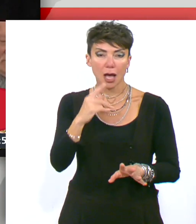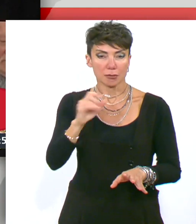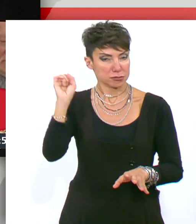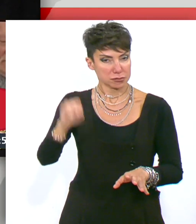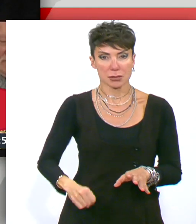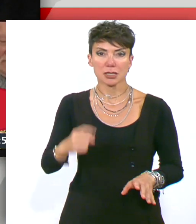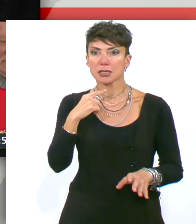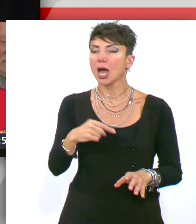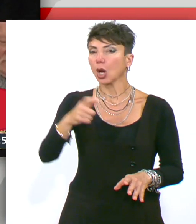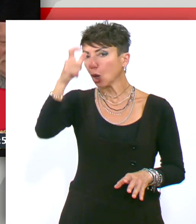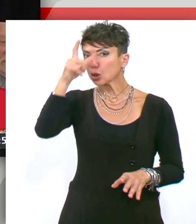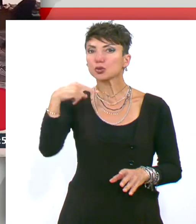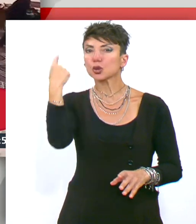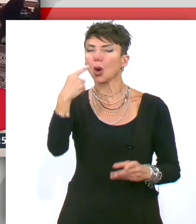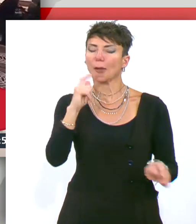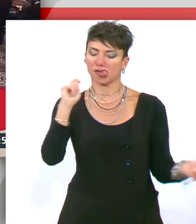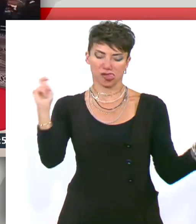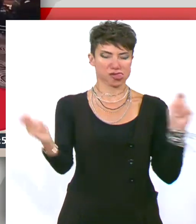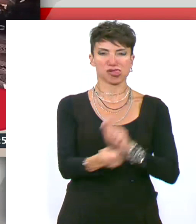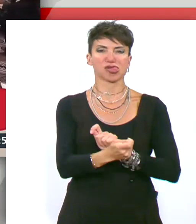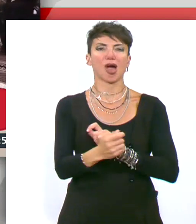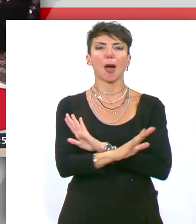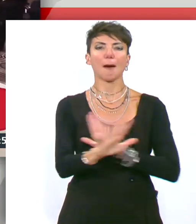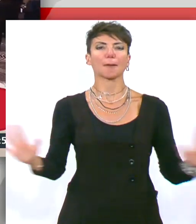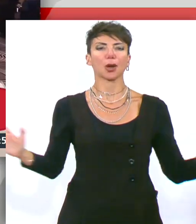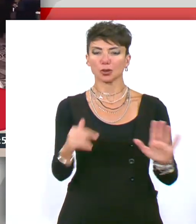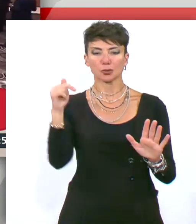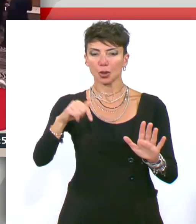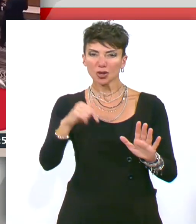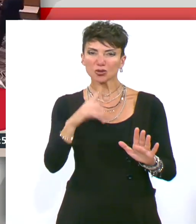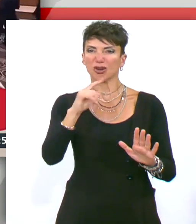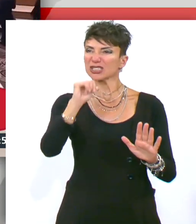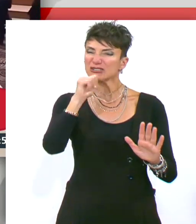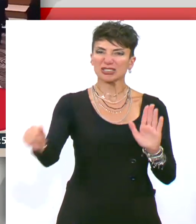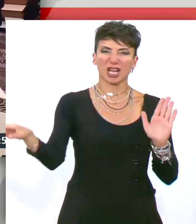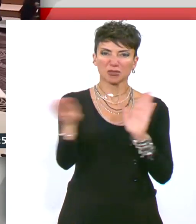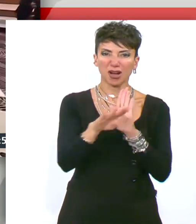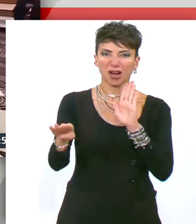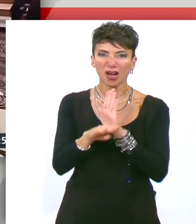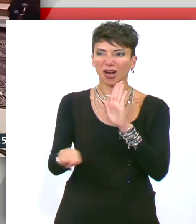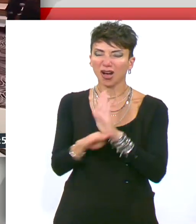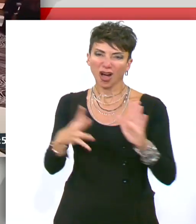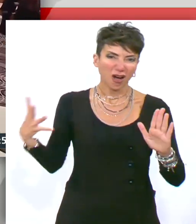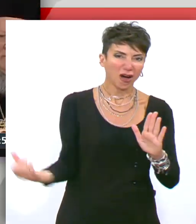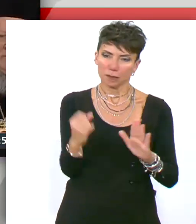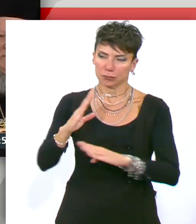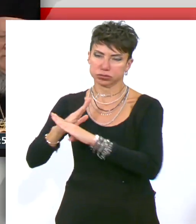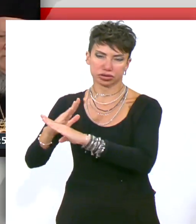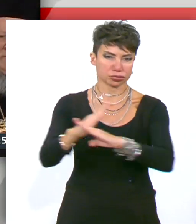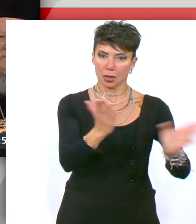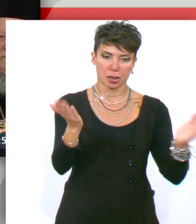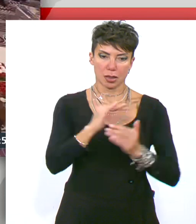Τουρκίας, υποσχόμενος ένα νέο φιλελεύθερο και χωρίς αποκλεισμού σύνταγμα, λέγοντας ότι ο αιώνας της Τουρκίας έχει αρχίσει.